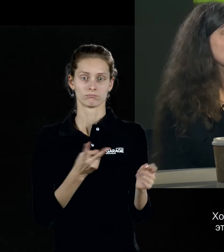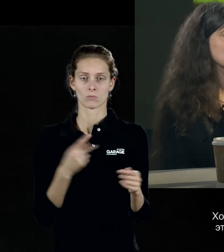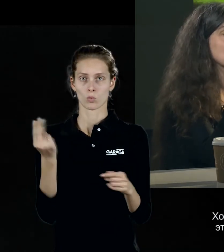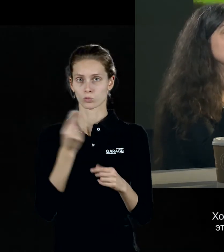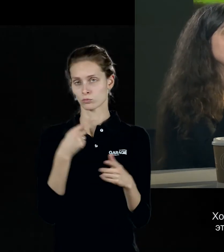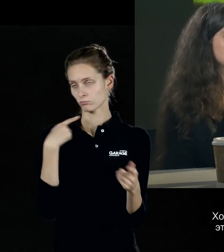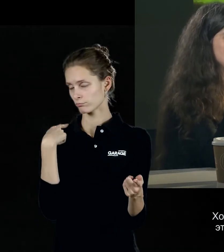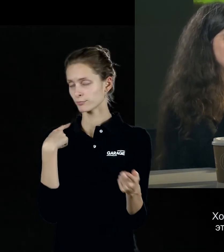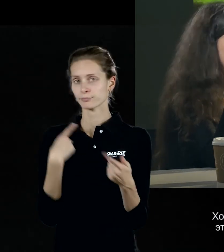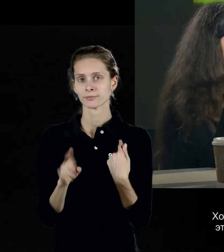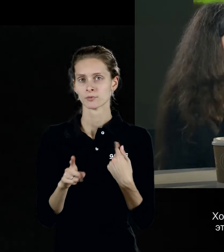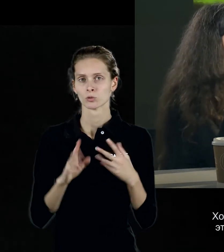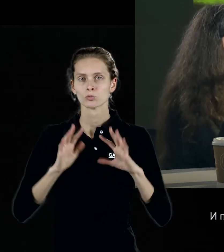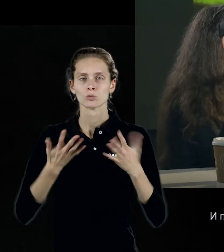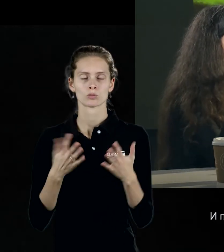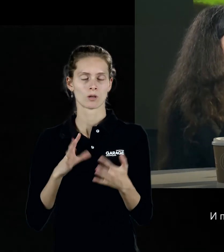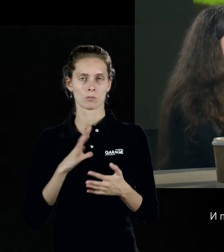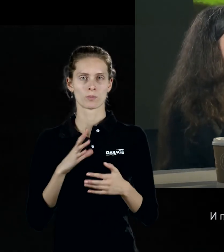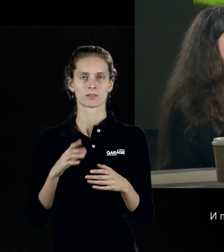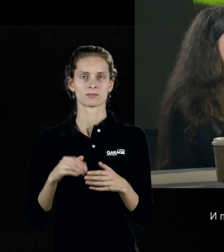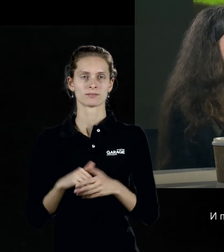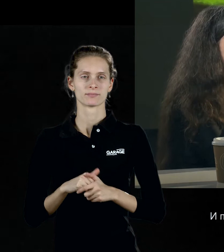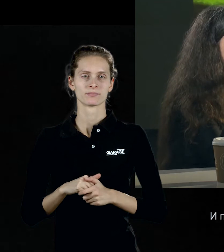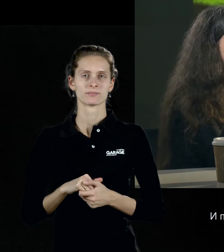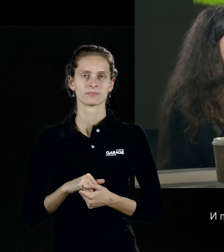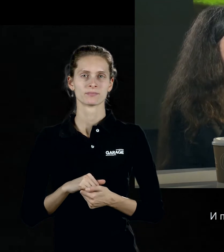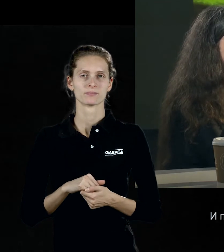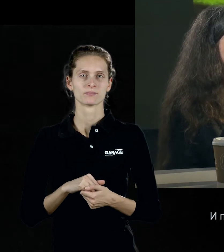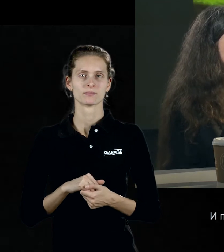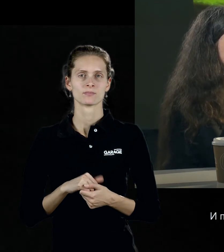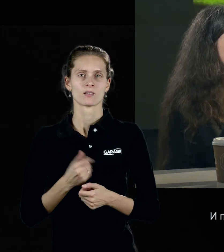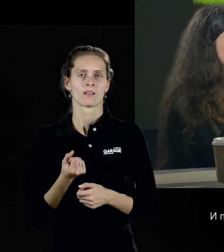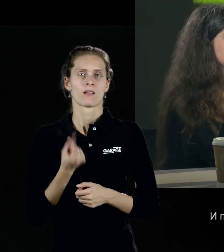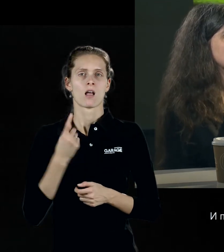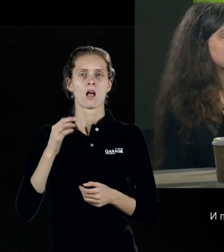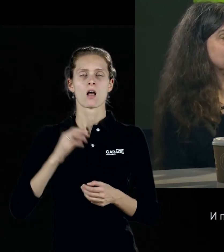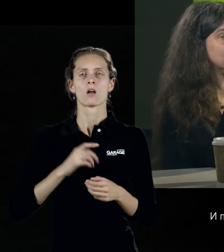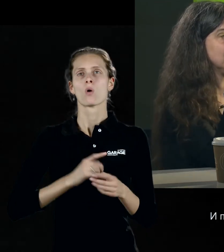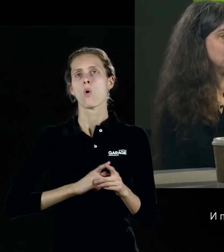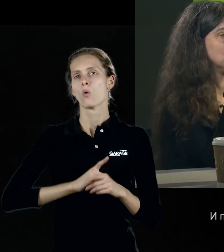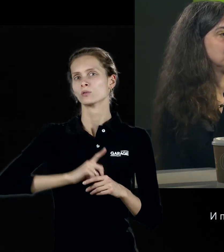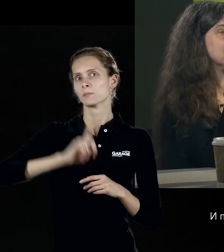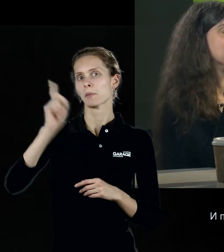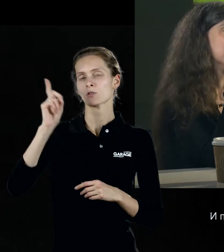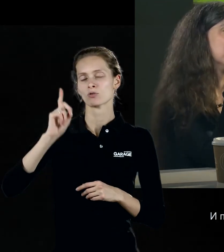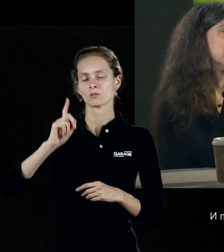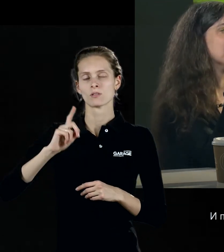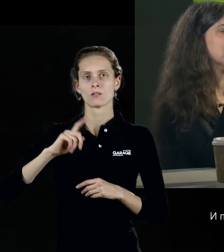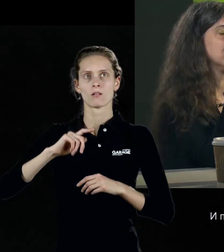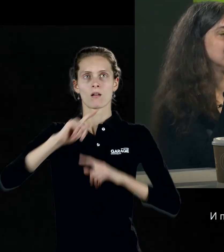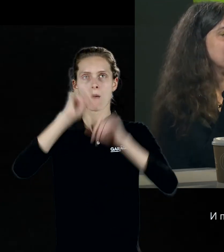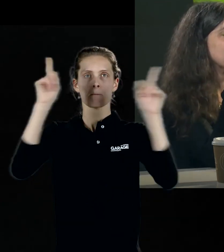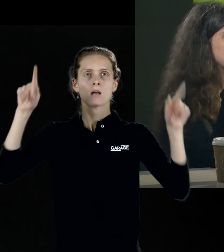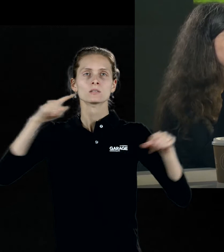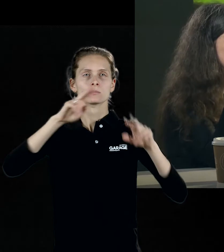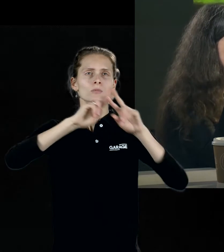только случайным, может быть, да. И поэтому возникает вот эта космическая композиция, которая состоит из звезд, из каких